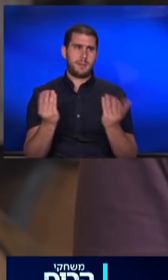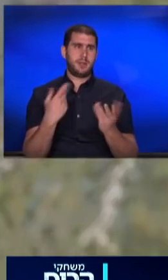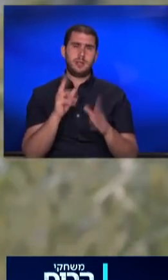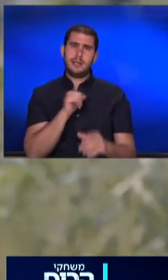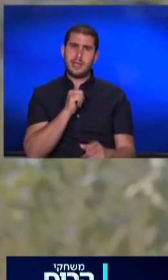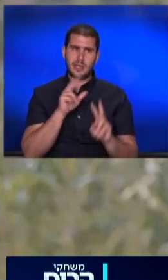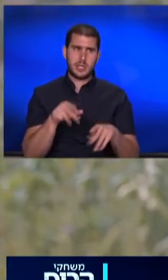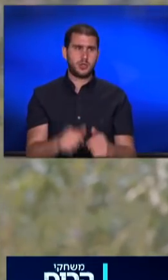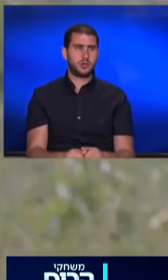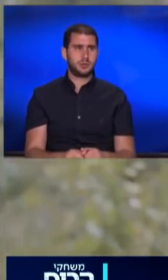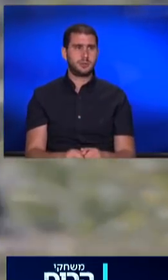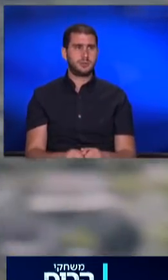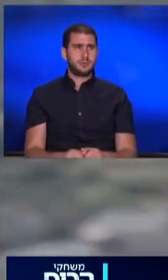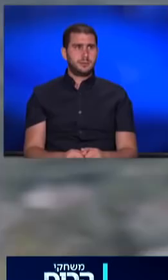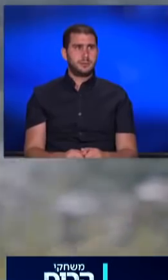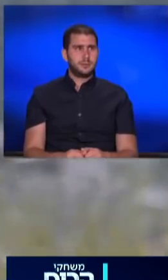לנו עניין.